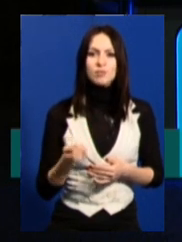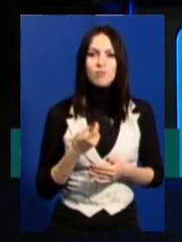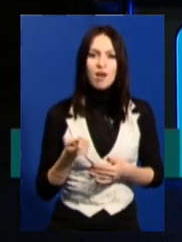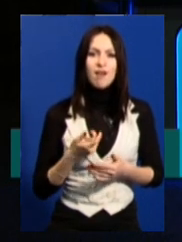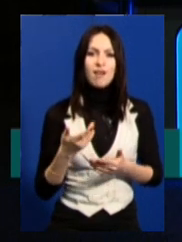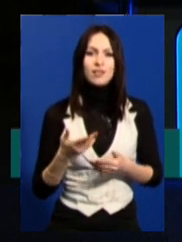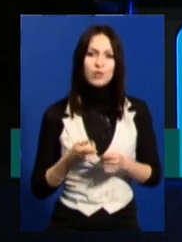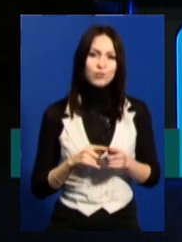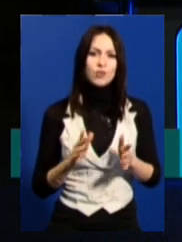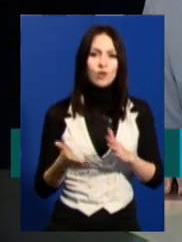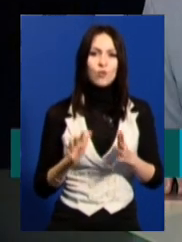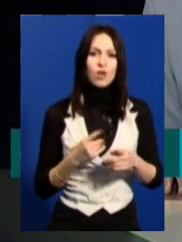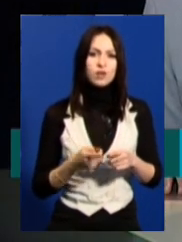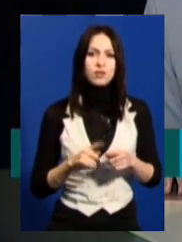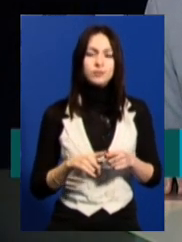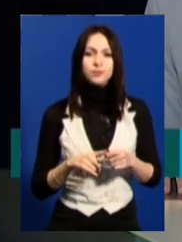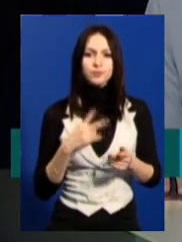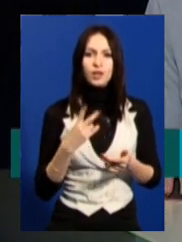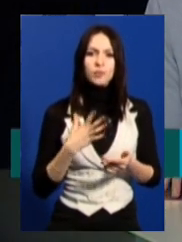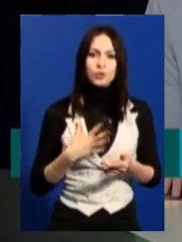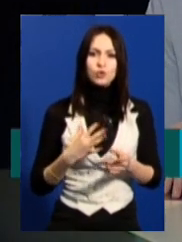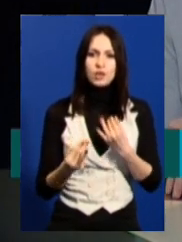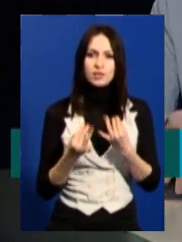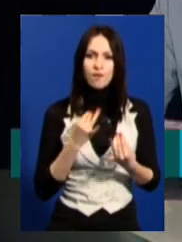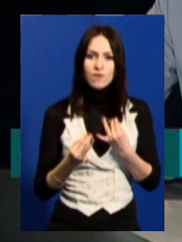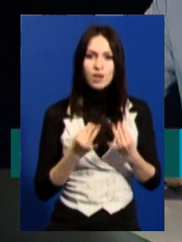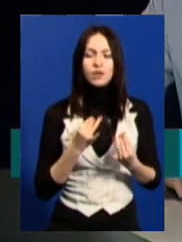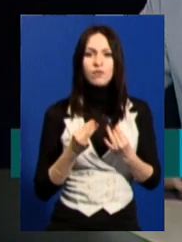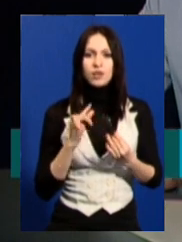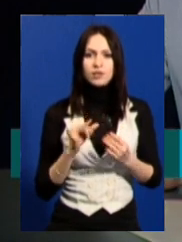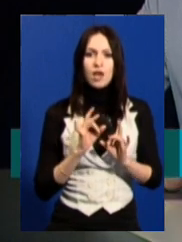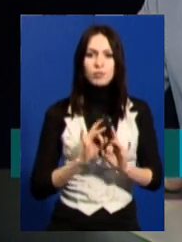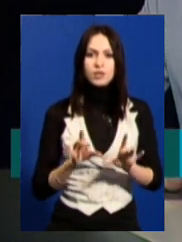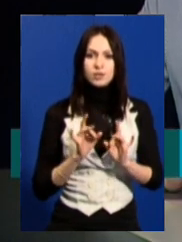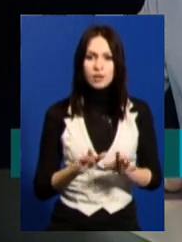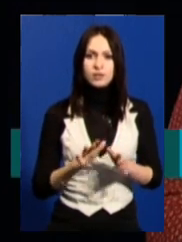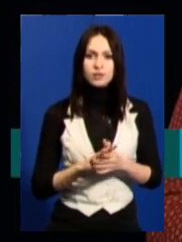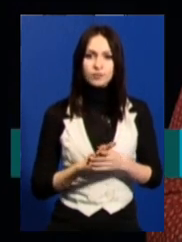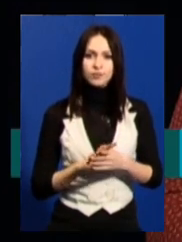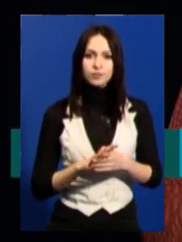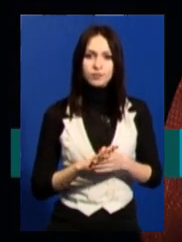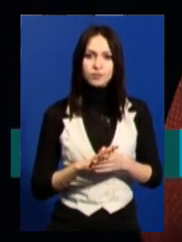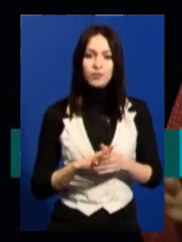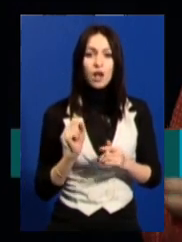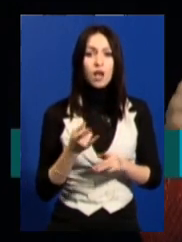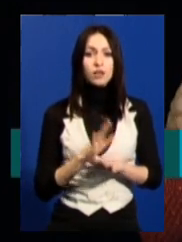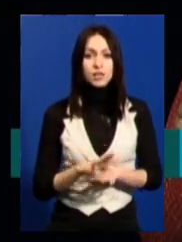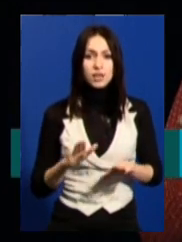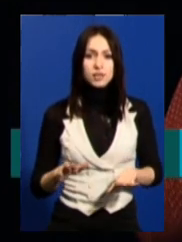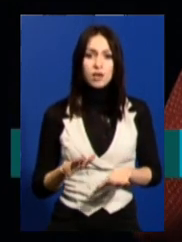Ну, таке, ну, це доводилось розмовляти і, ну, пояснювати. А дітям